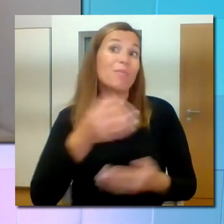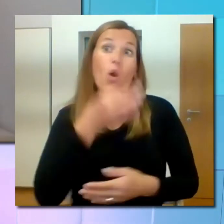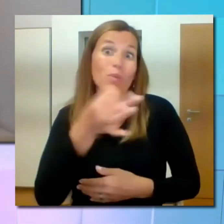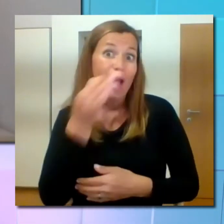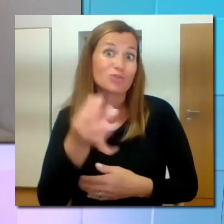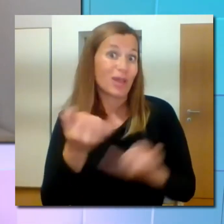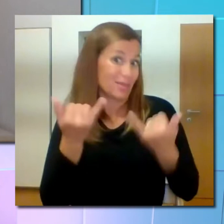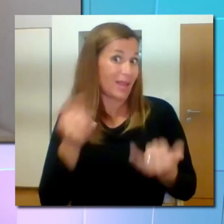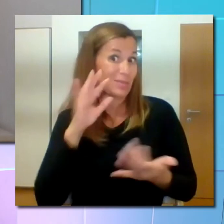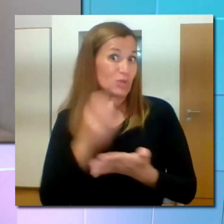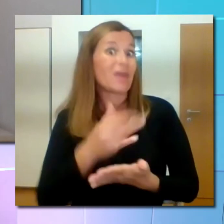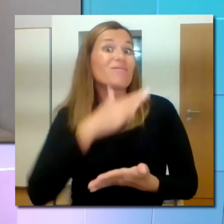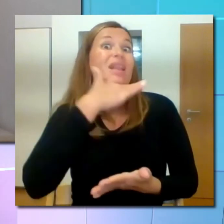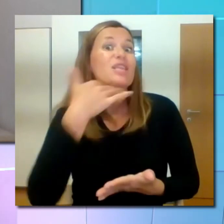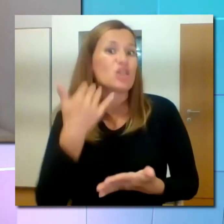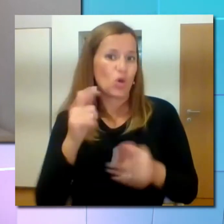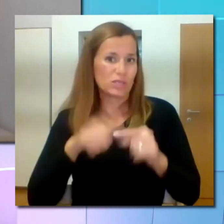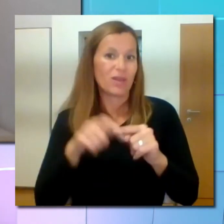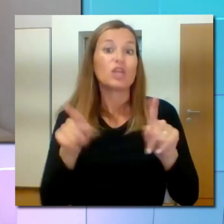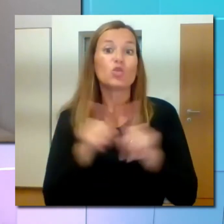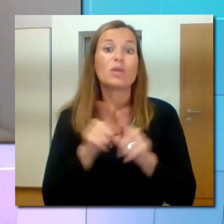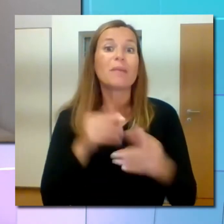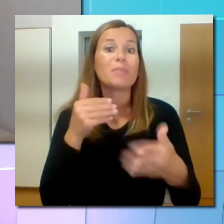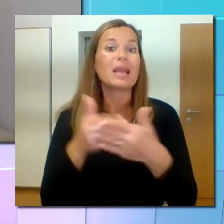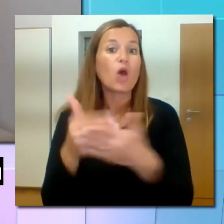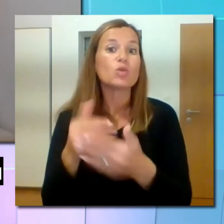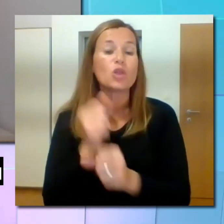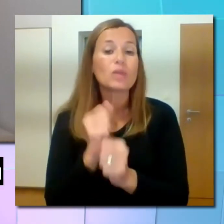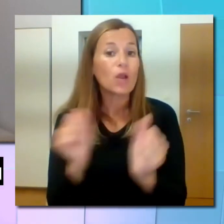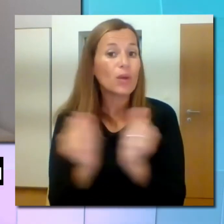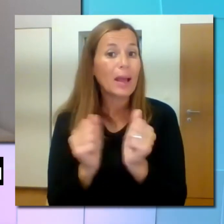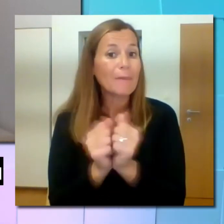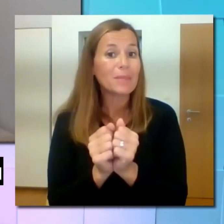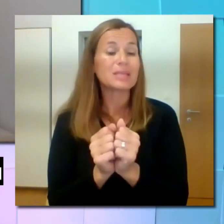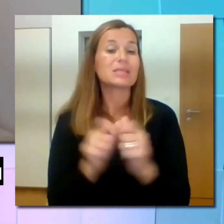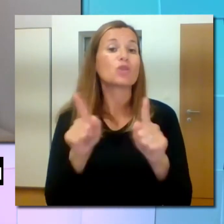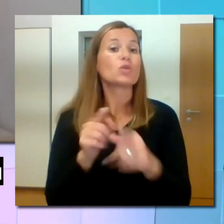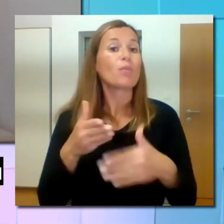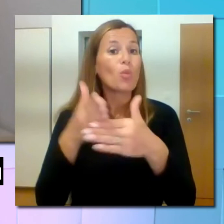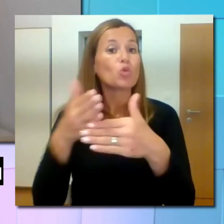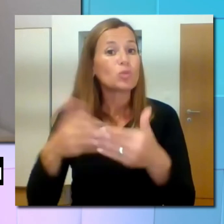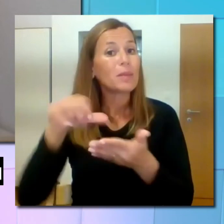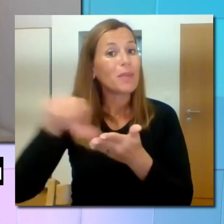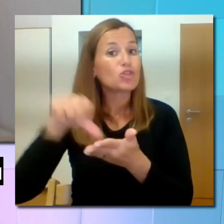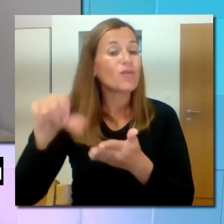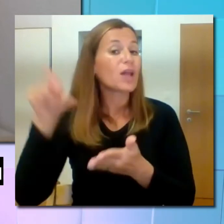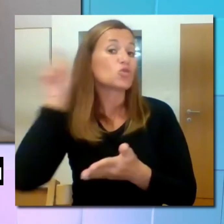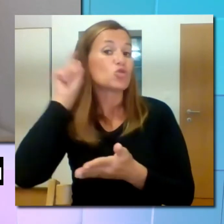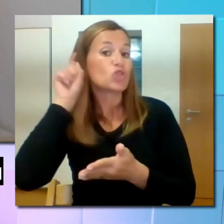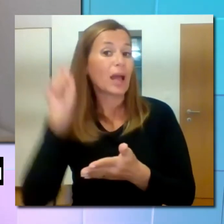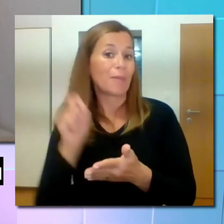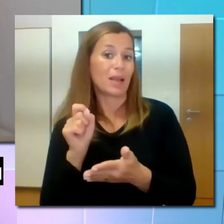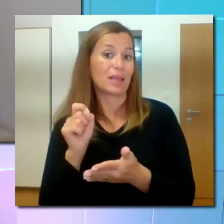zelo veliko stvari, tudi prilagoditev delovnega mesta, bom rekla, pomoč pri plečevanju